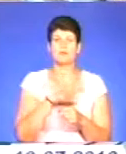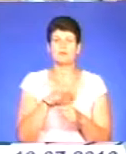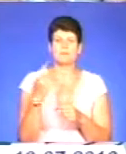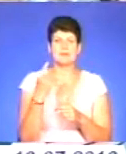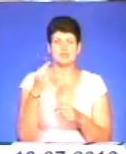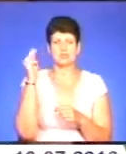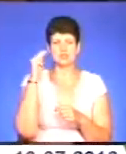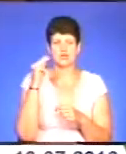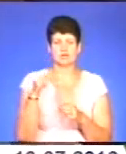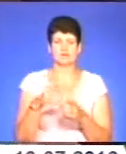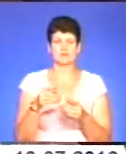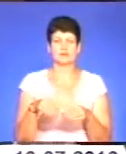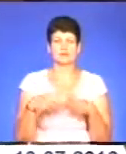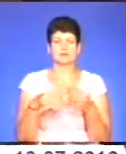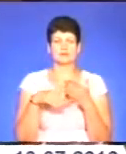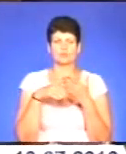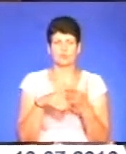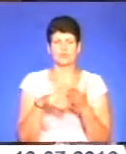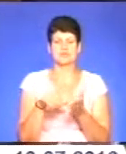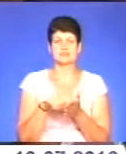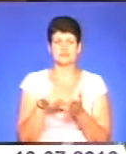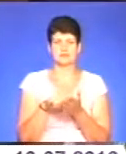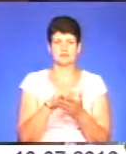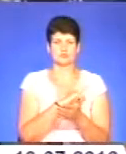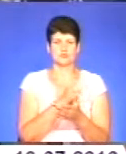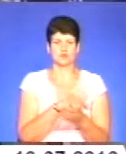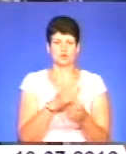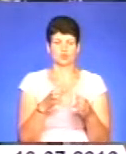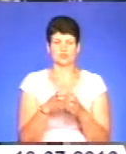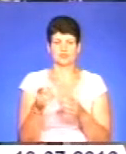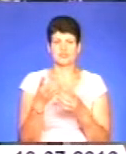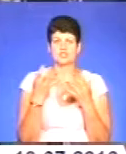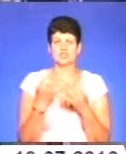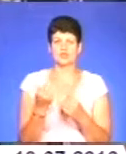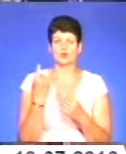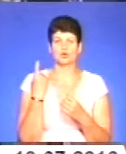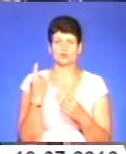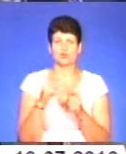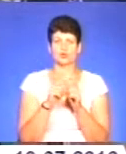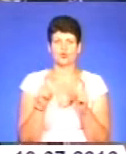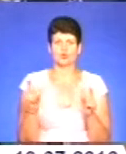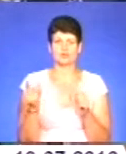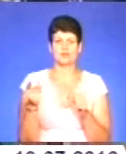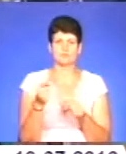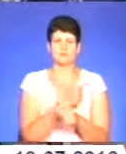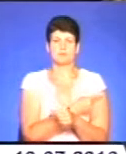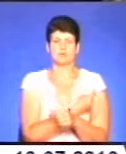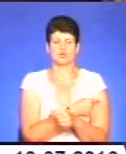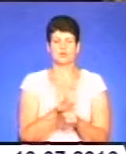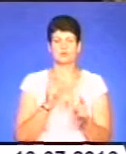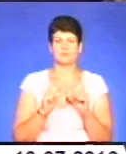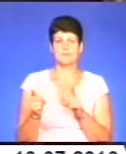невідкладної допомоги для представників силових структур Тернополя. Ще один із корпусів Тернопільського державного медичного університету